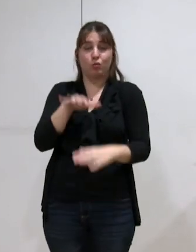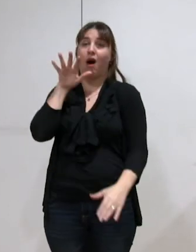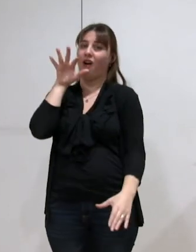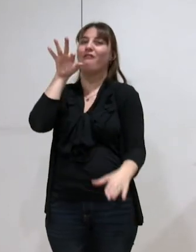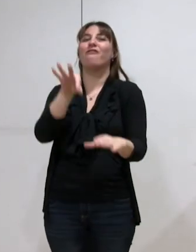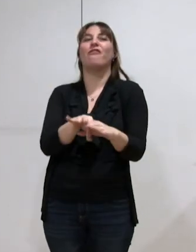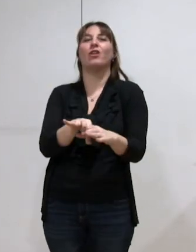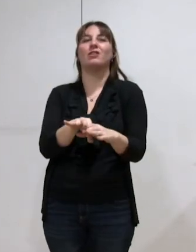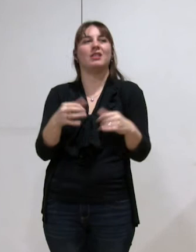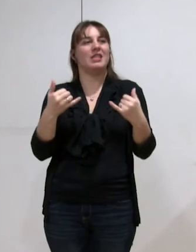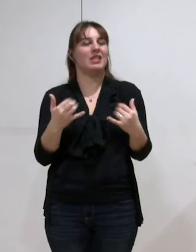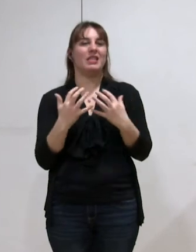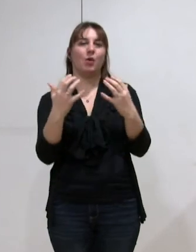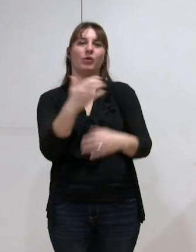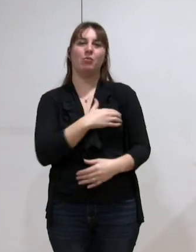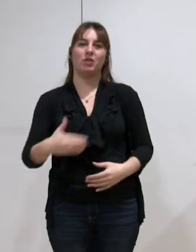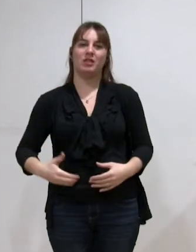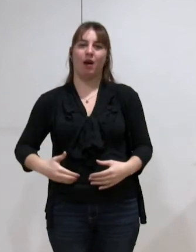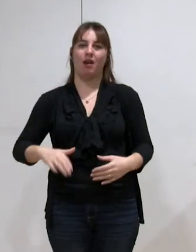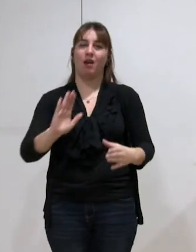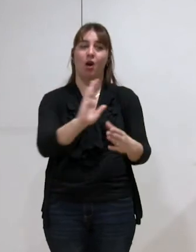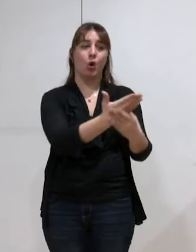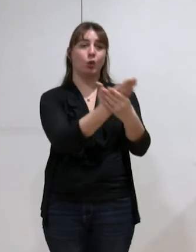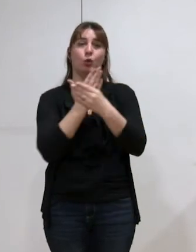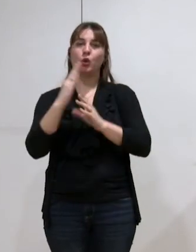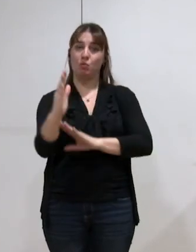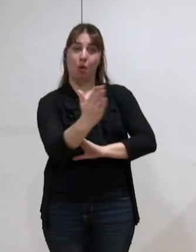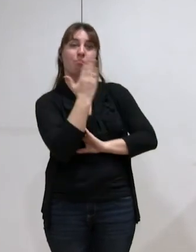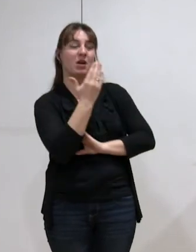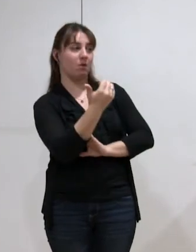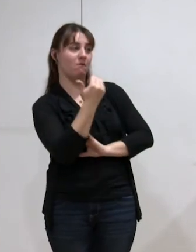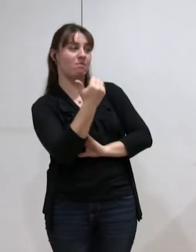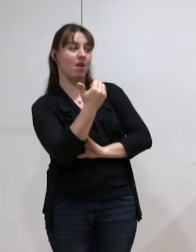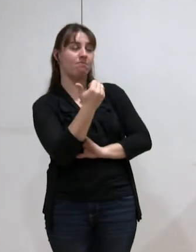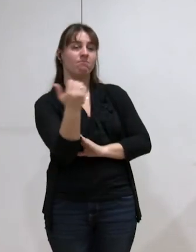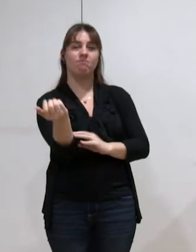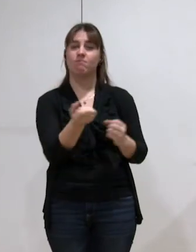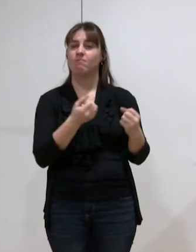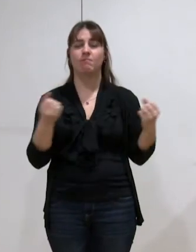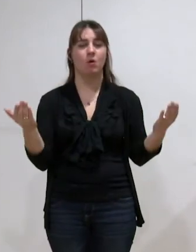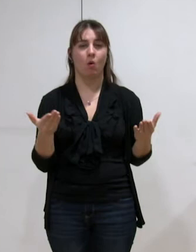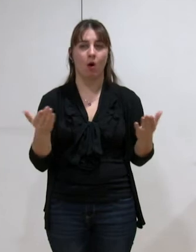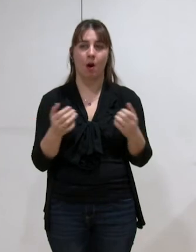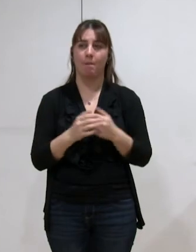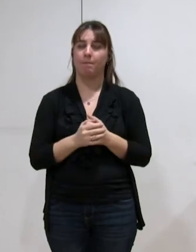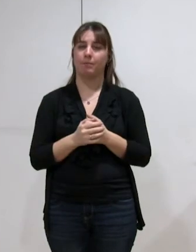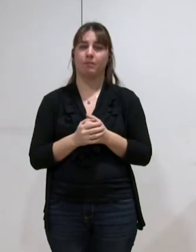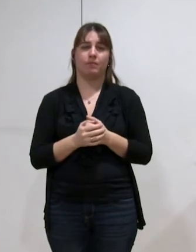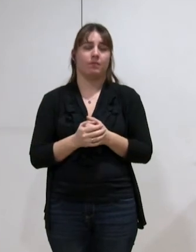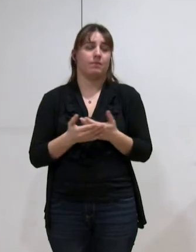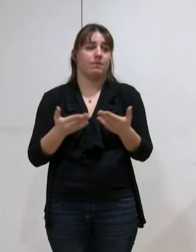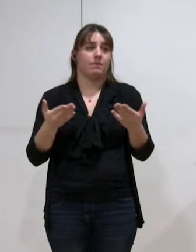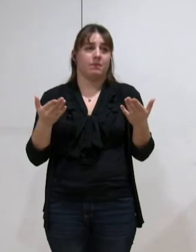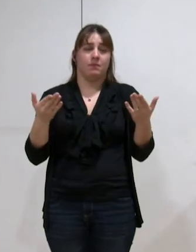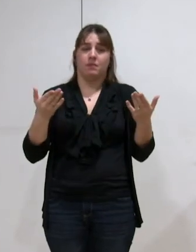le vote de ce soir, avec le document que vous nous présentez, il signifie de manière inéluctable